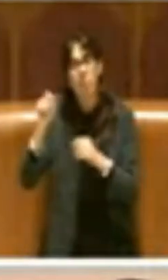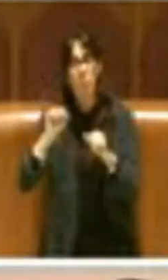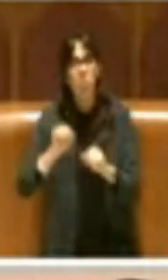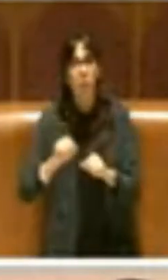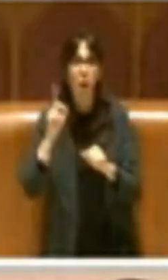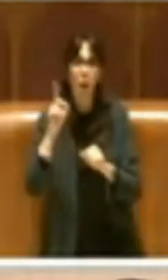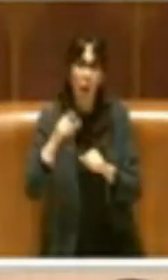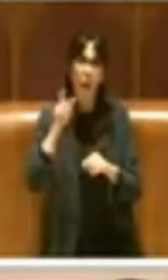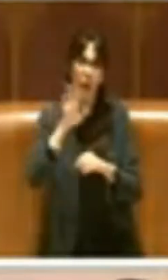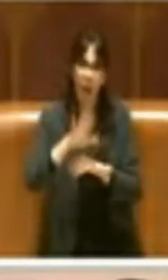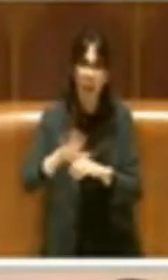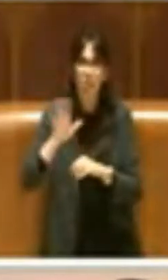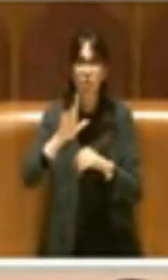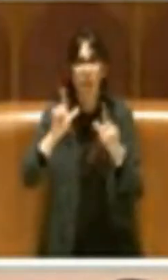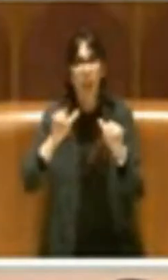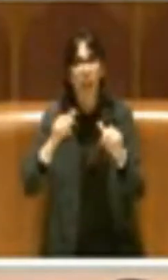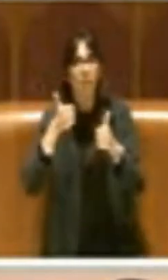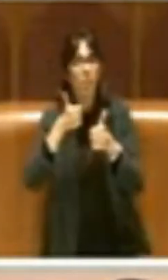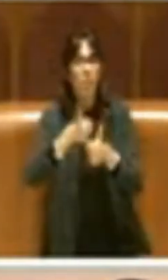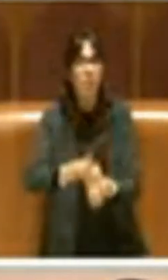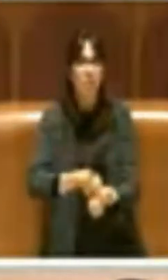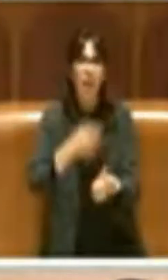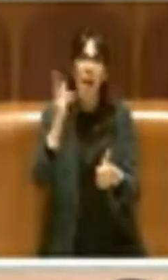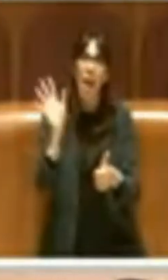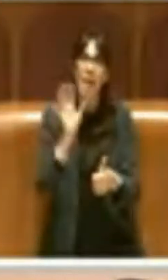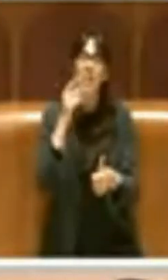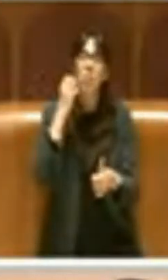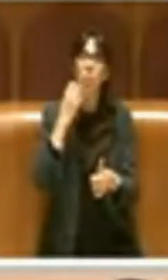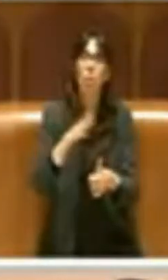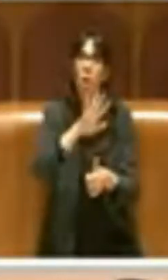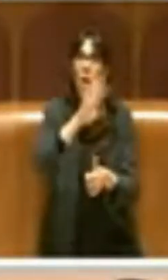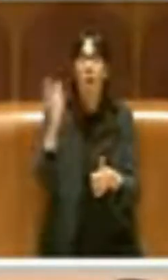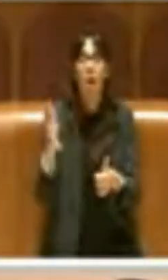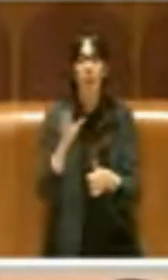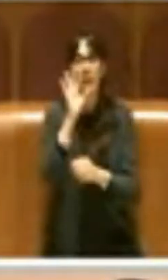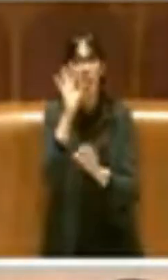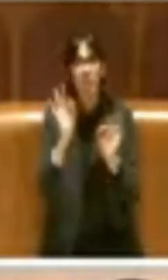nella regione Lazio seguire il buon esempio di altre regioni. Grazie.